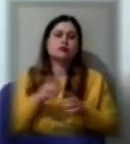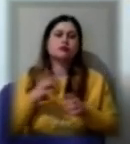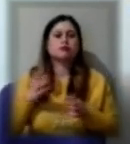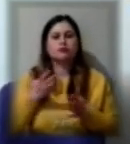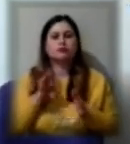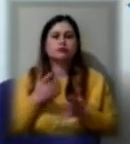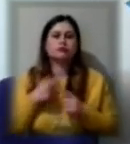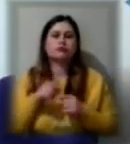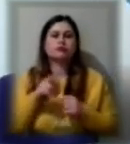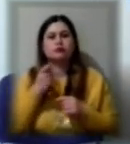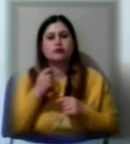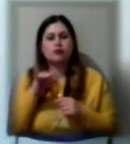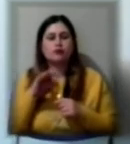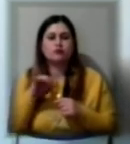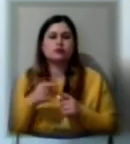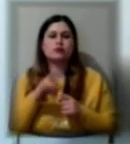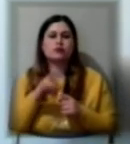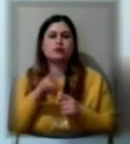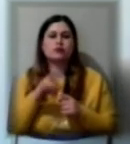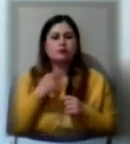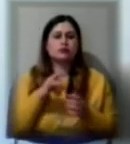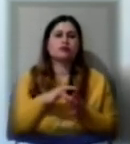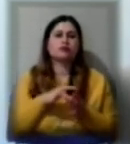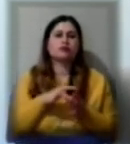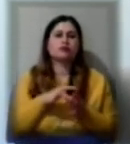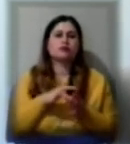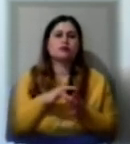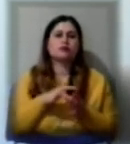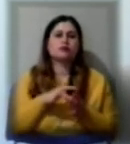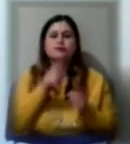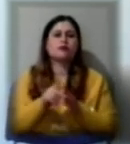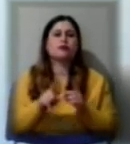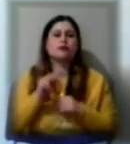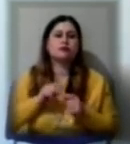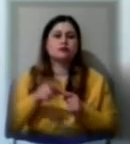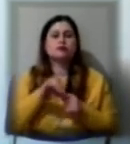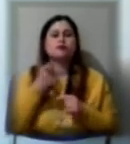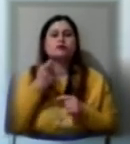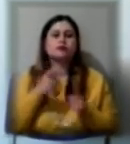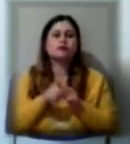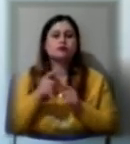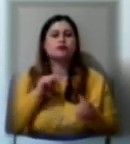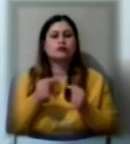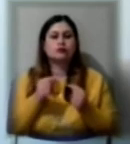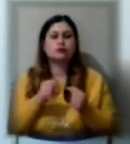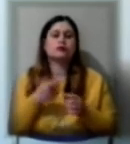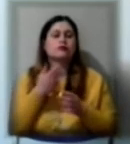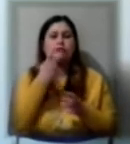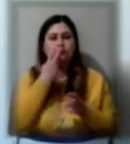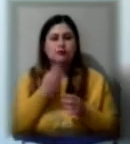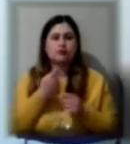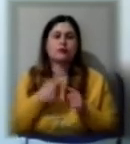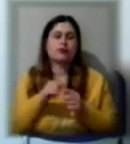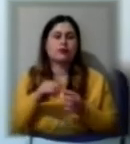ромські діти. Та коли вони почали разом працювати, вони почали один догодного поволі звикати і взаємодіяти разом, щось